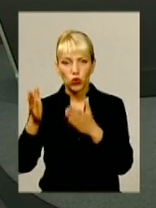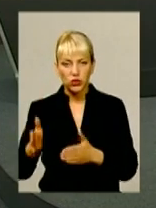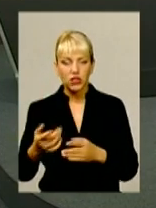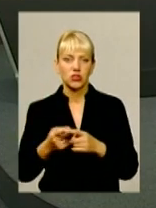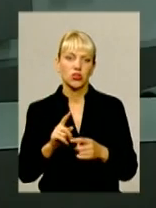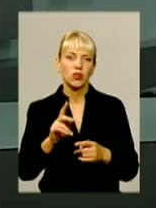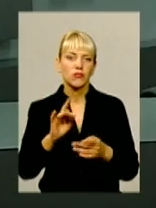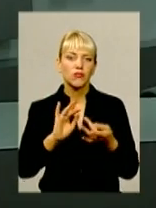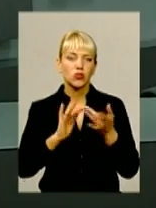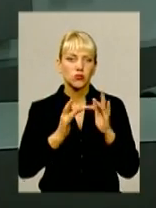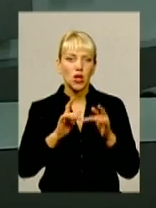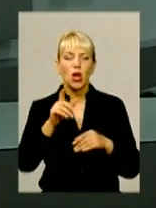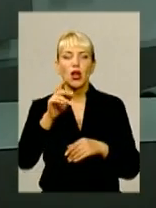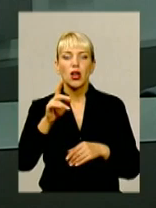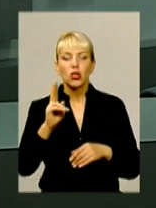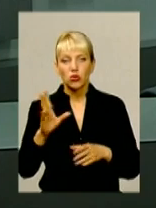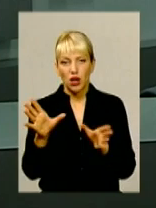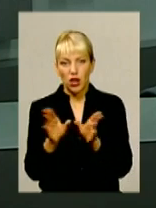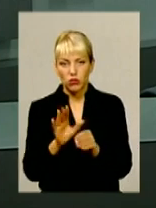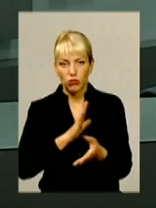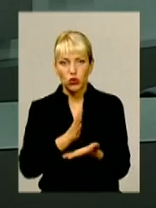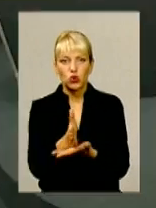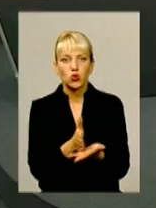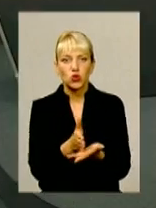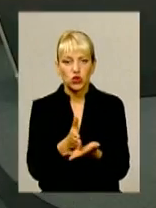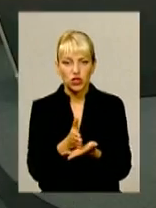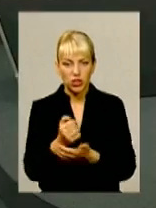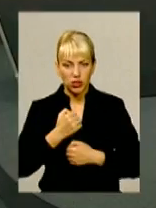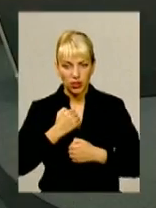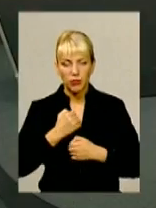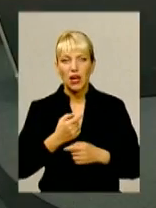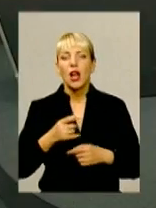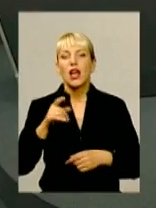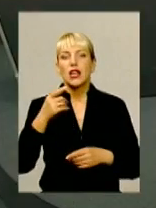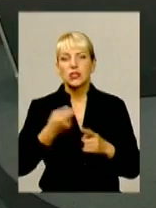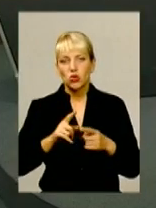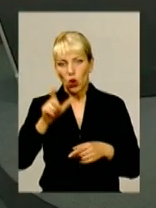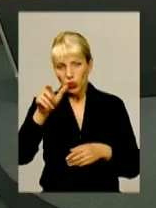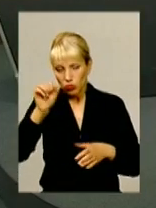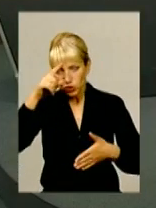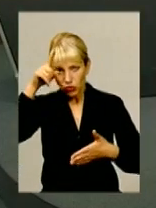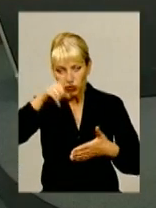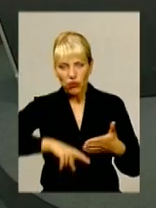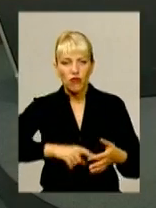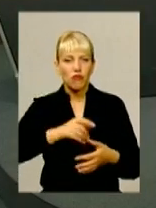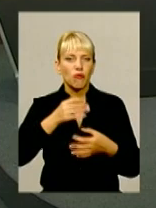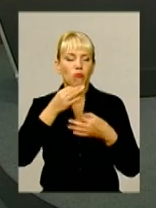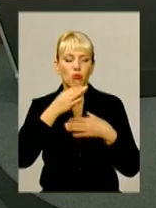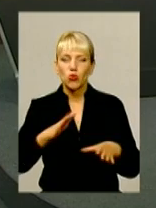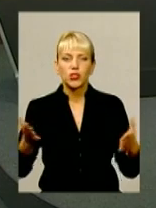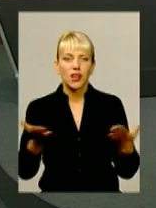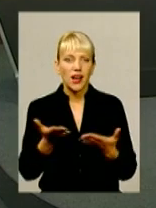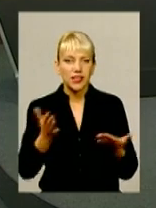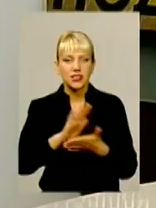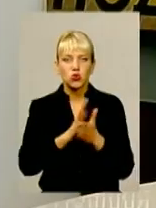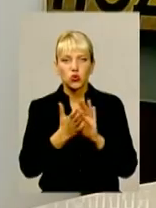які служили з ним разом, як на людину, на яку можна було покластися у найзапекліших боях і в будь-яких ситуаціях. Через те